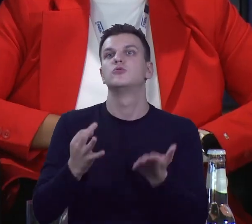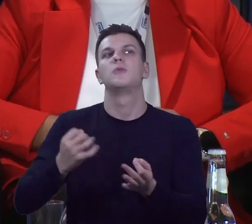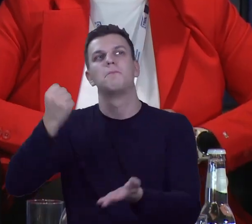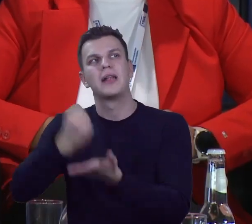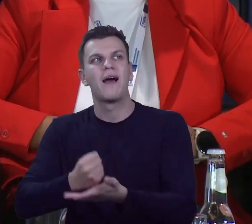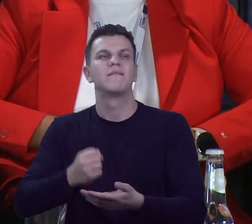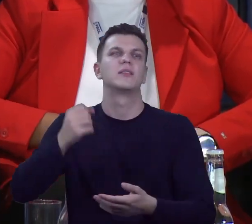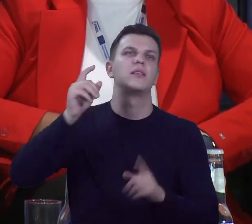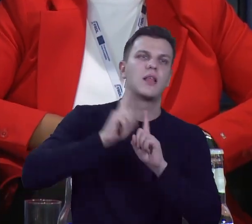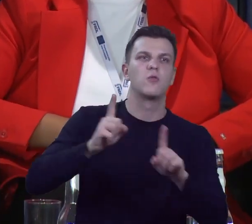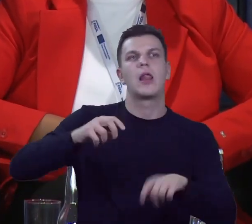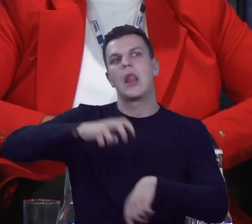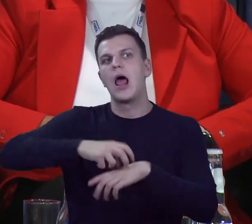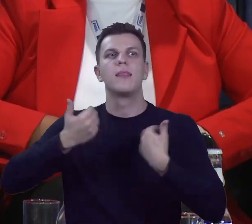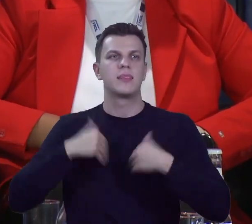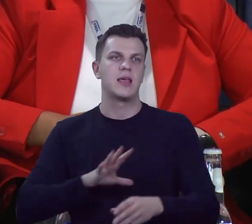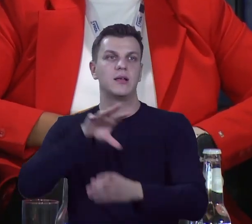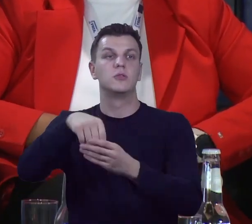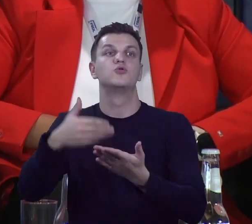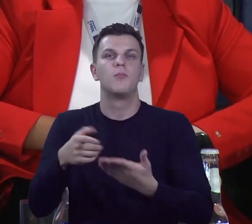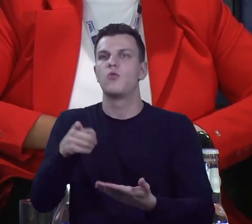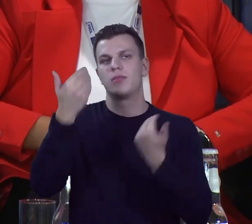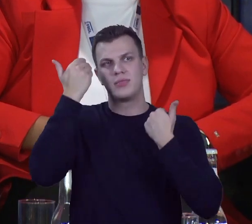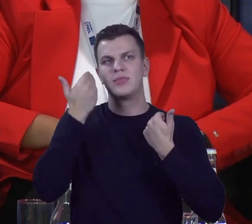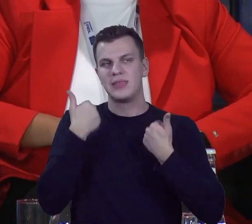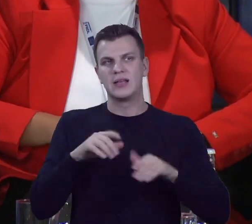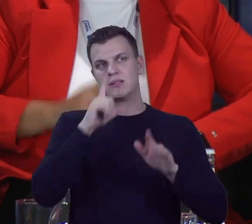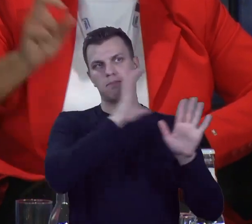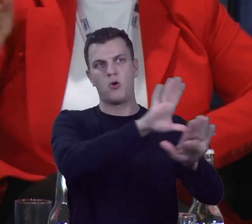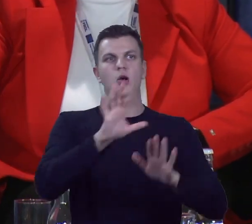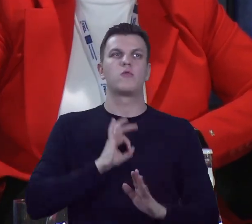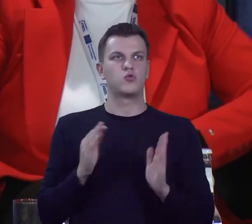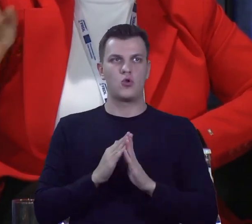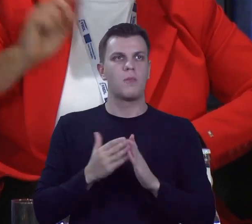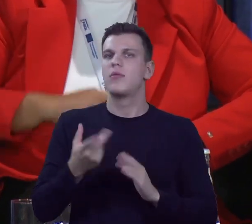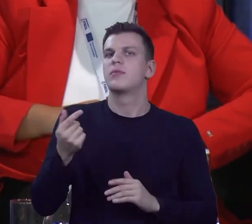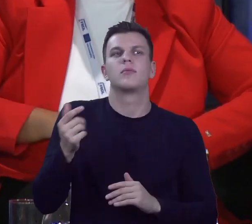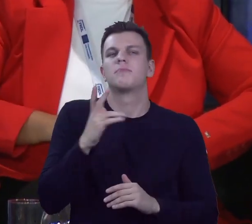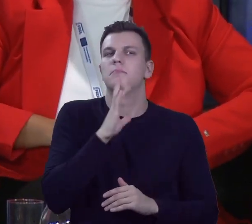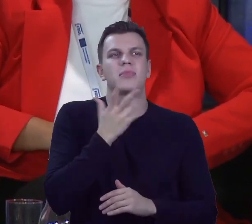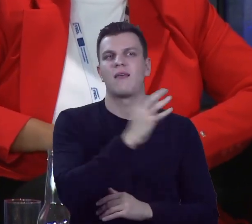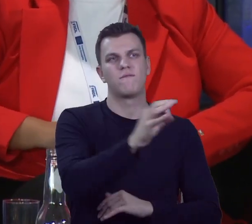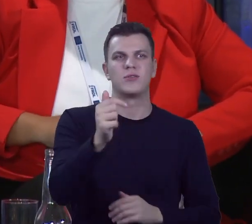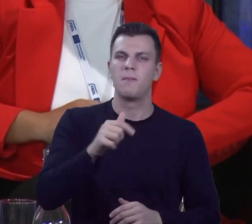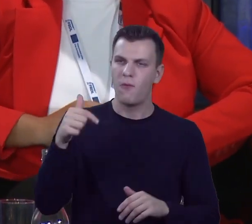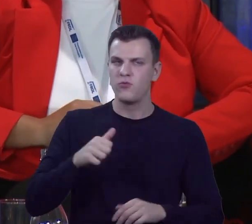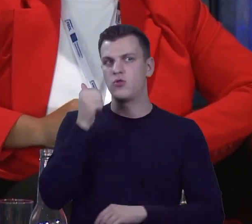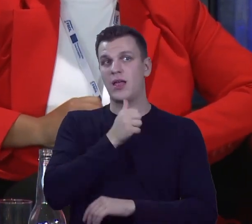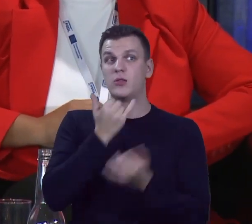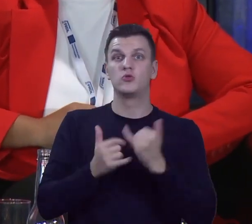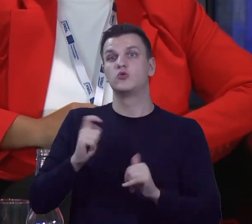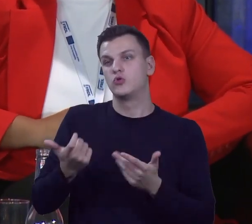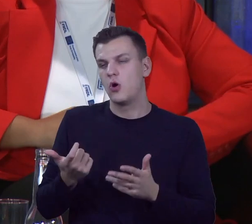chce kandydować, bo nie chce, żeby ktoś wiedział o tym, co ma w domu. Bo to nikogo nie powinno obchodzić, powinno być to tajne, jeżeli coś przeskrobię,